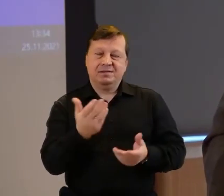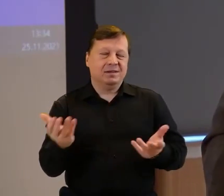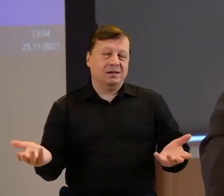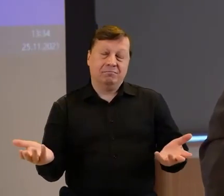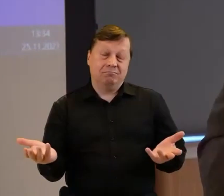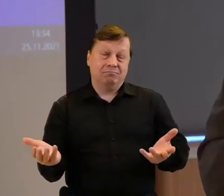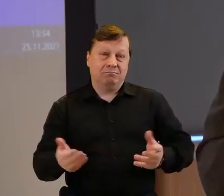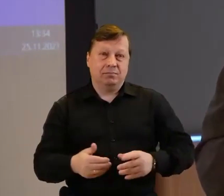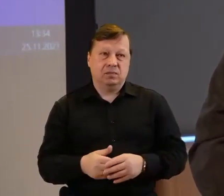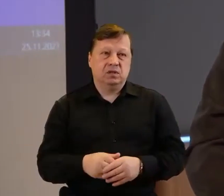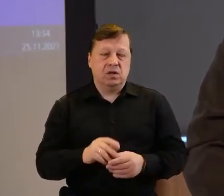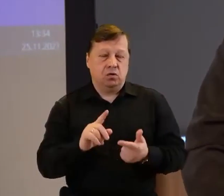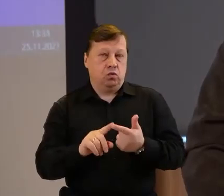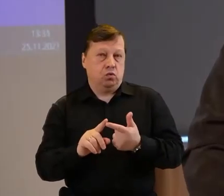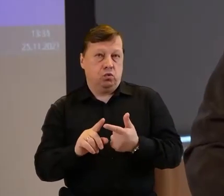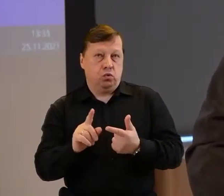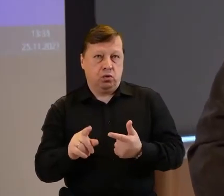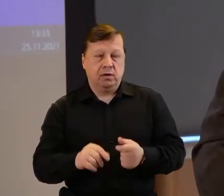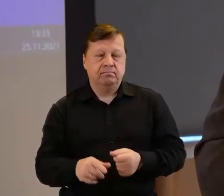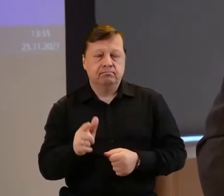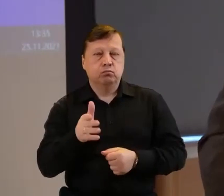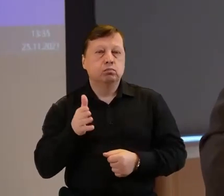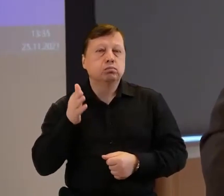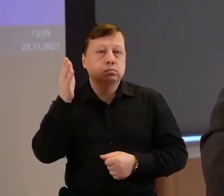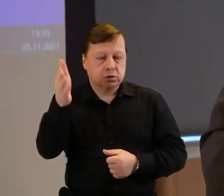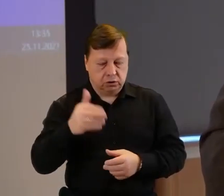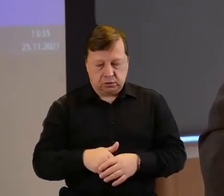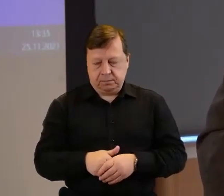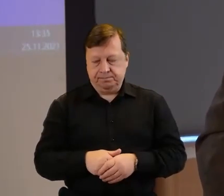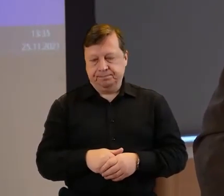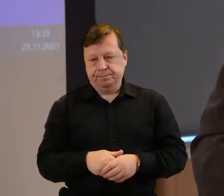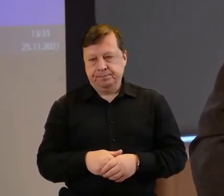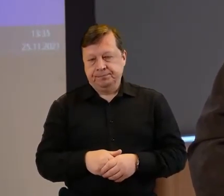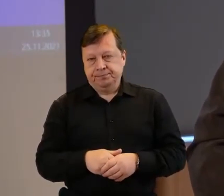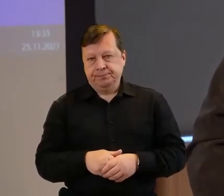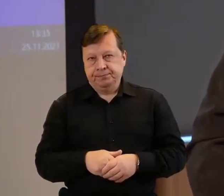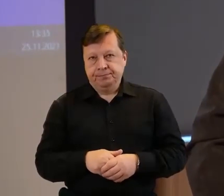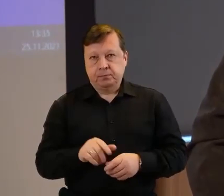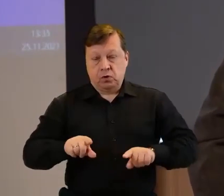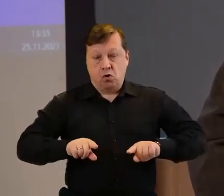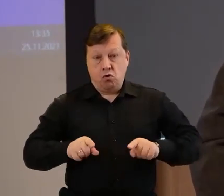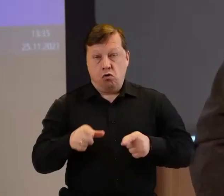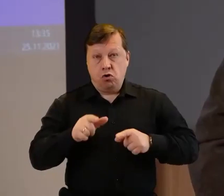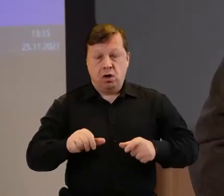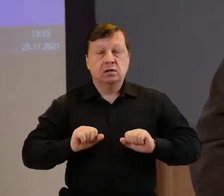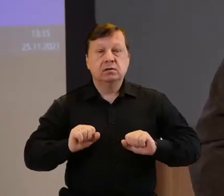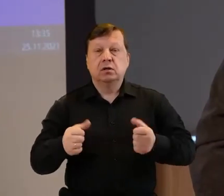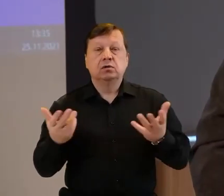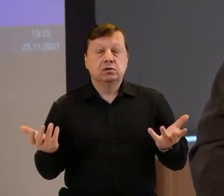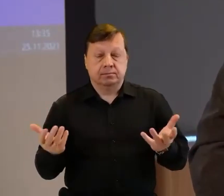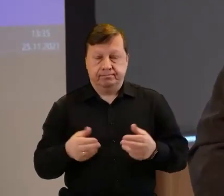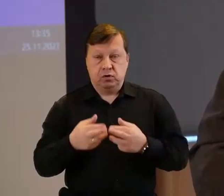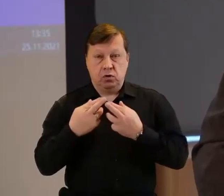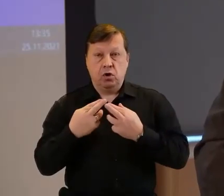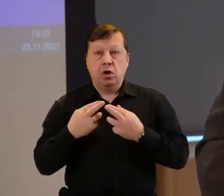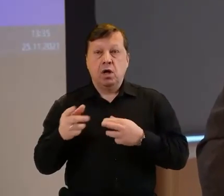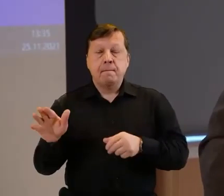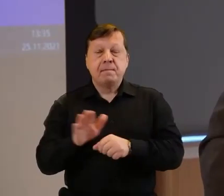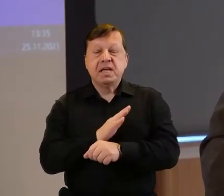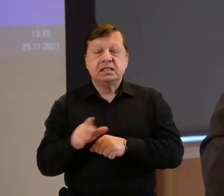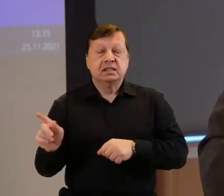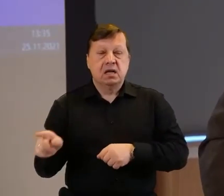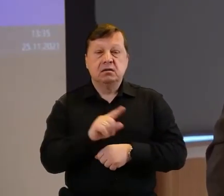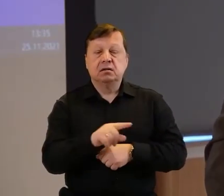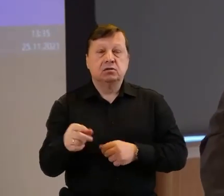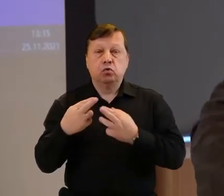złe. Druga to jest perspektywa. Działalność organizacji tym się różni od biznesu, który